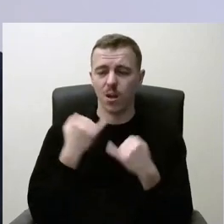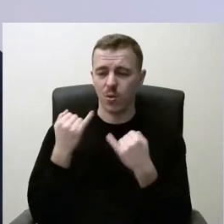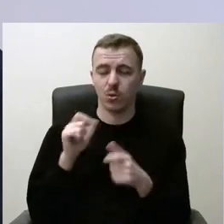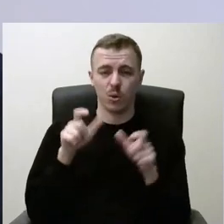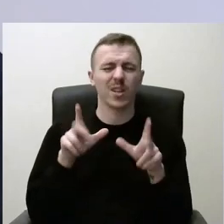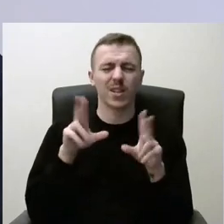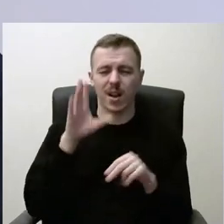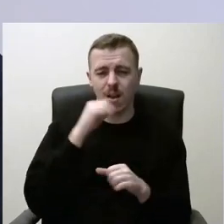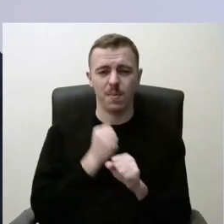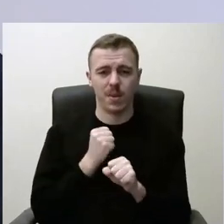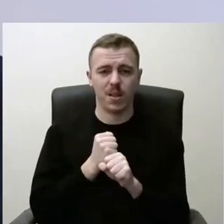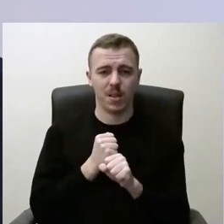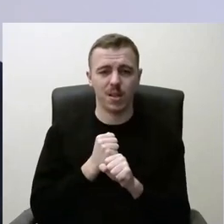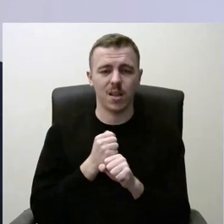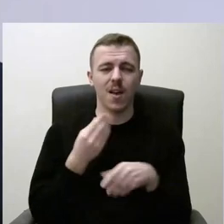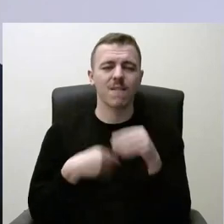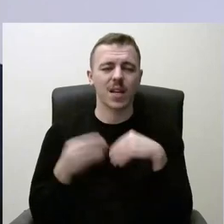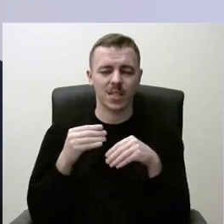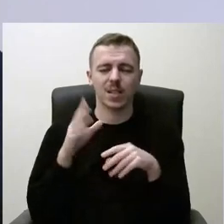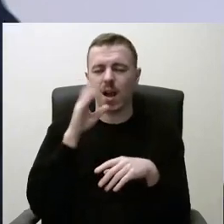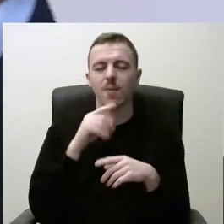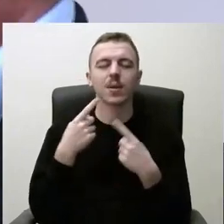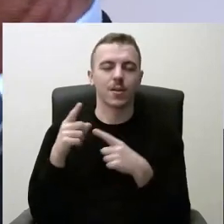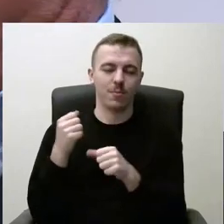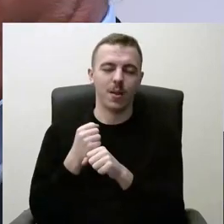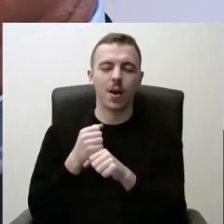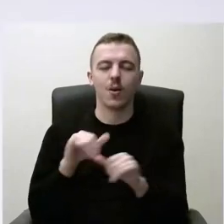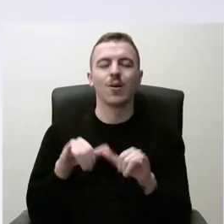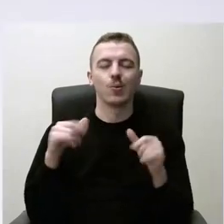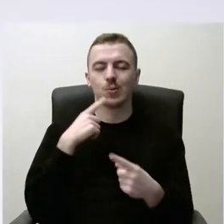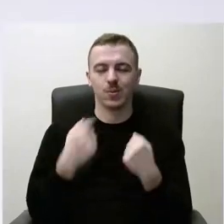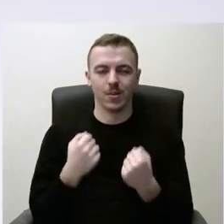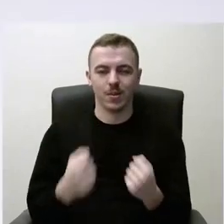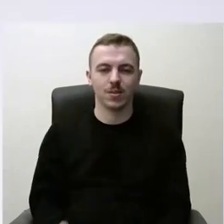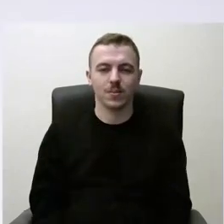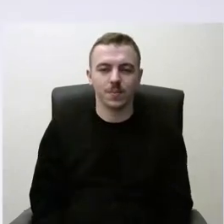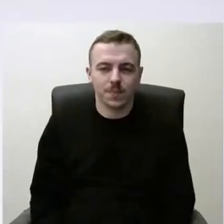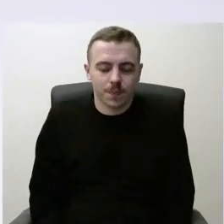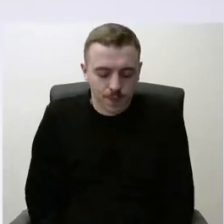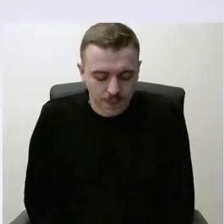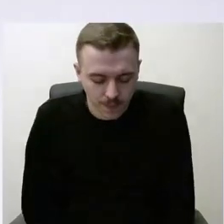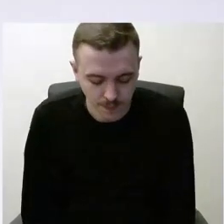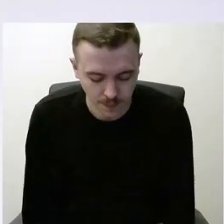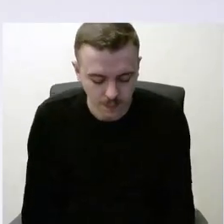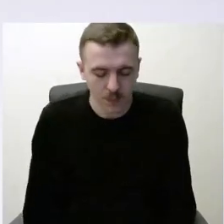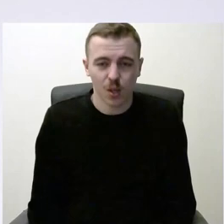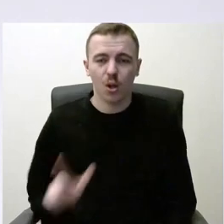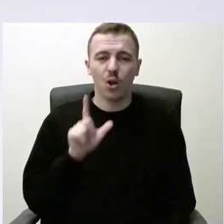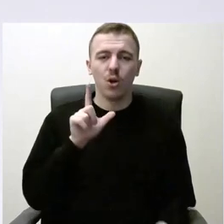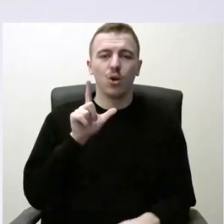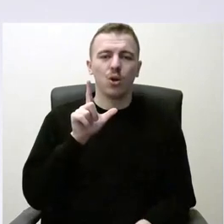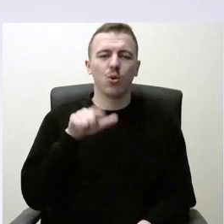padaryti. Verslininkai netokius dalykus susitarė. Ponė Lukaševiči, ne, prašau. Kaip jau ir